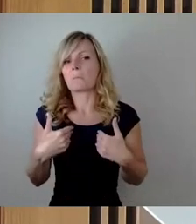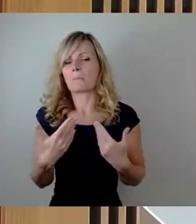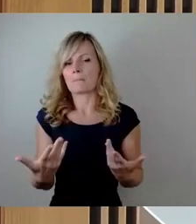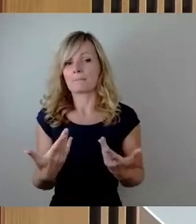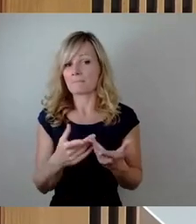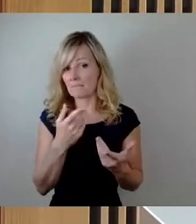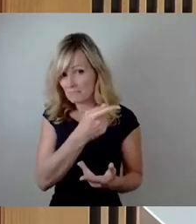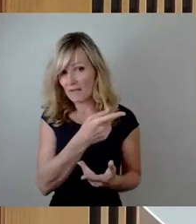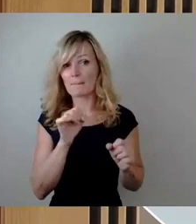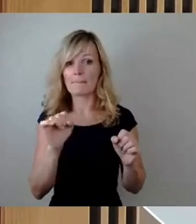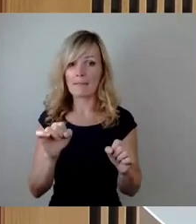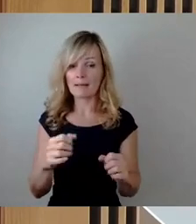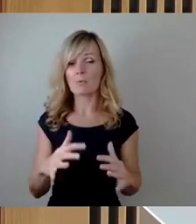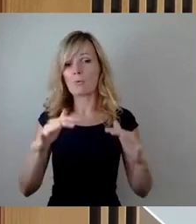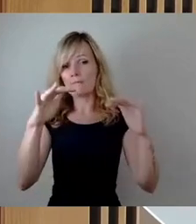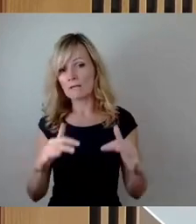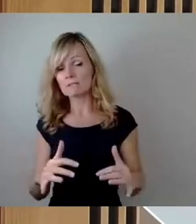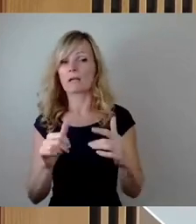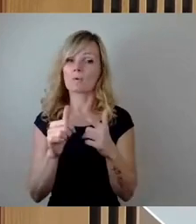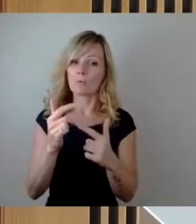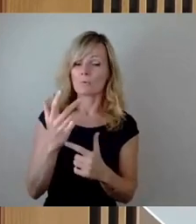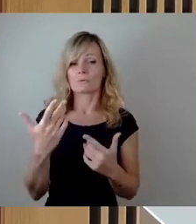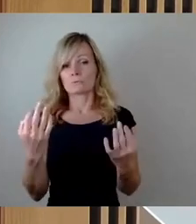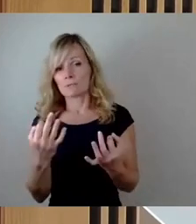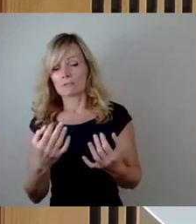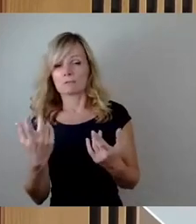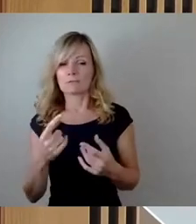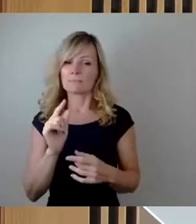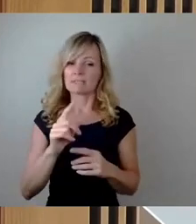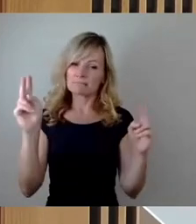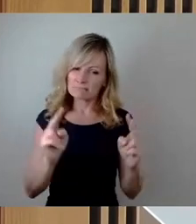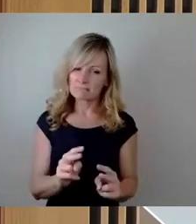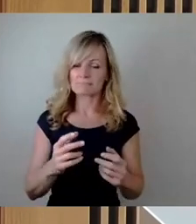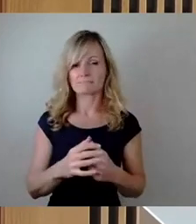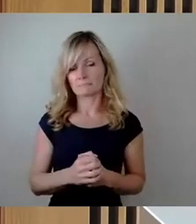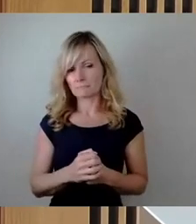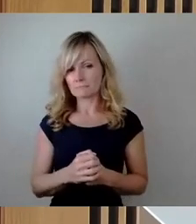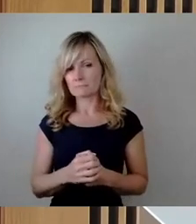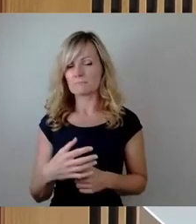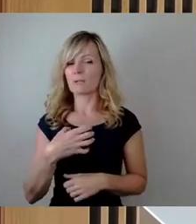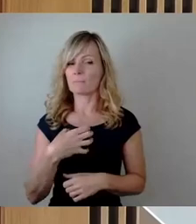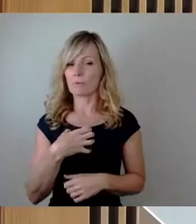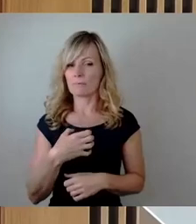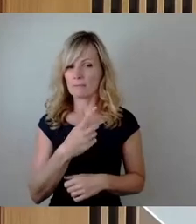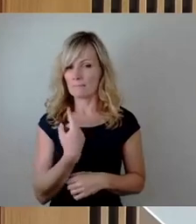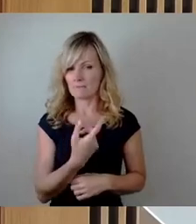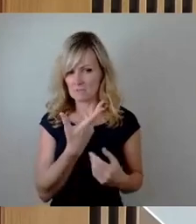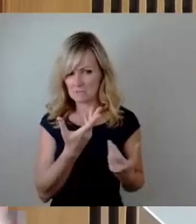was Hochwasser und ähnliche Sachen angeht, das ein bisschen zu reduzieren, die Probleme, die wir bekommen. Vielen Dank.